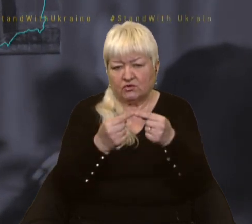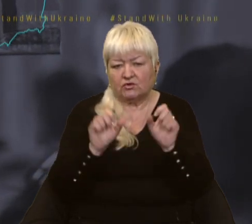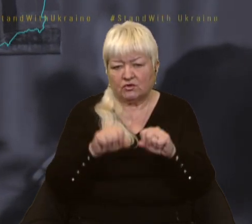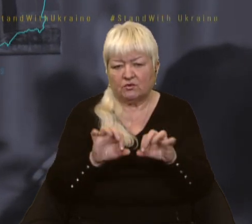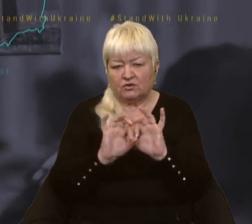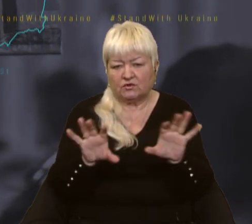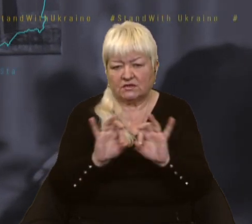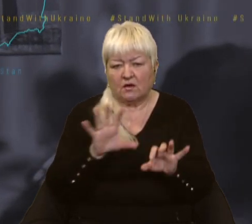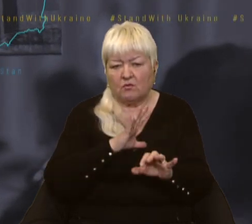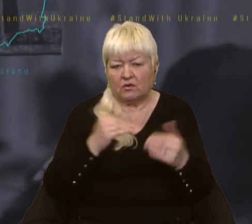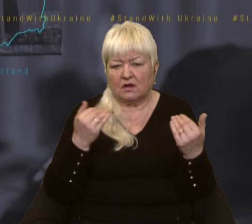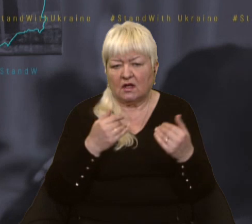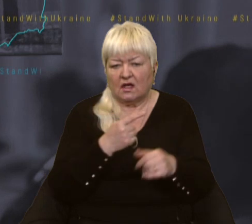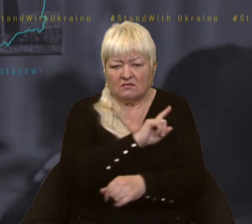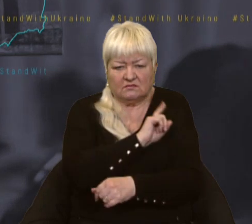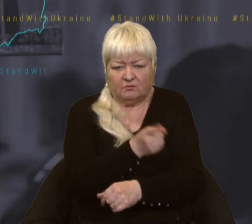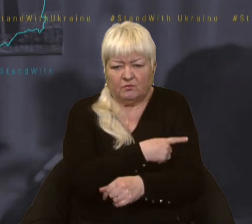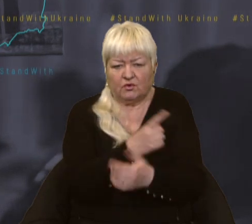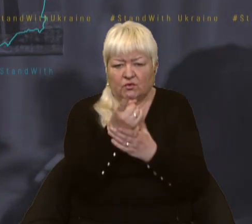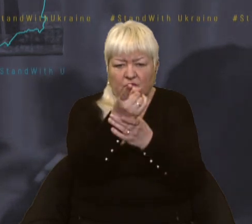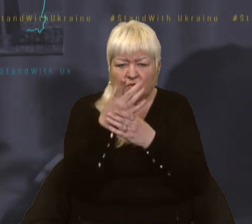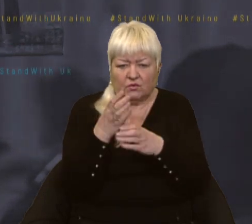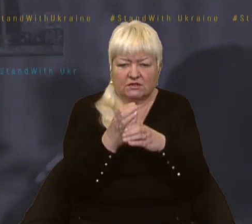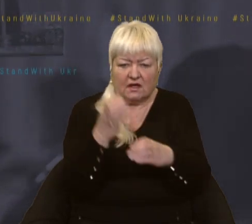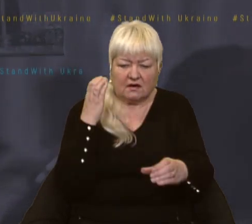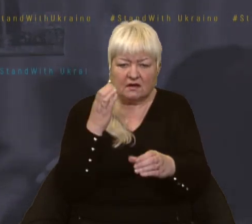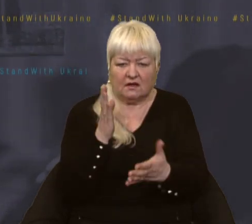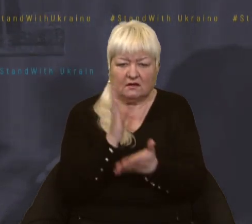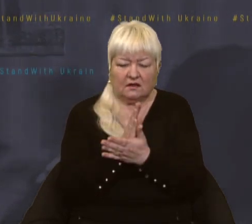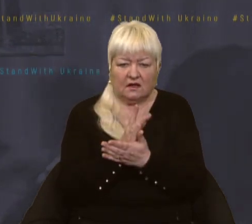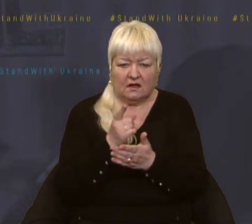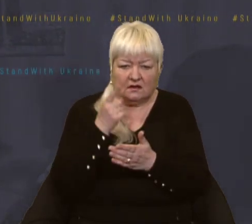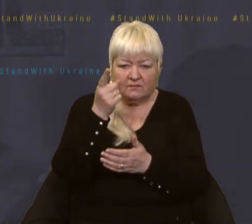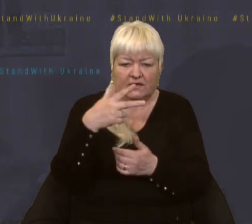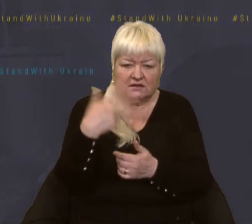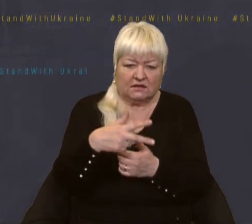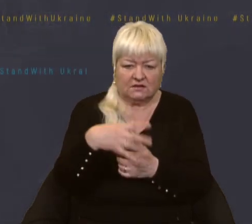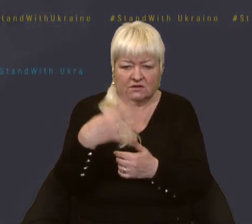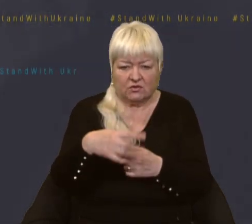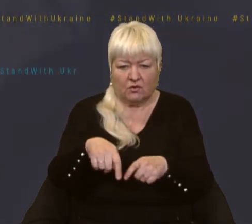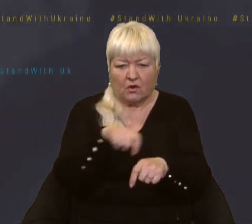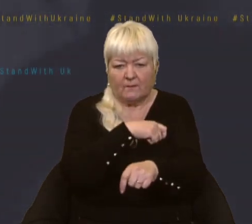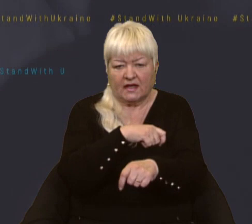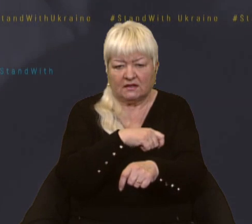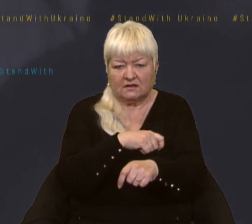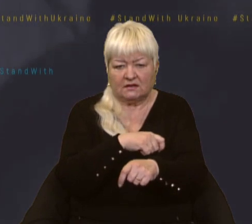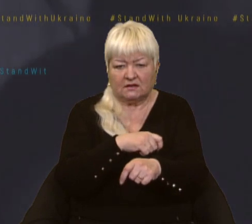потужна дуже ракета, вони валяються 30-40 метрів від будівлі вокзалу.